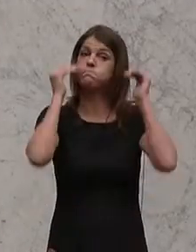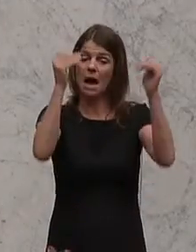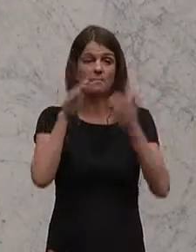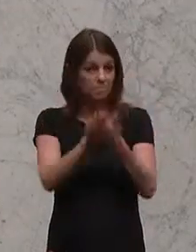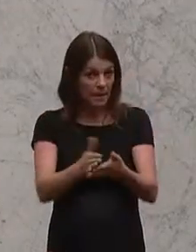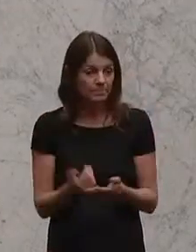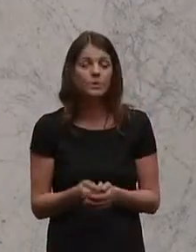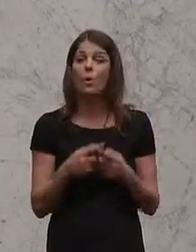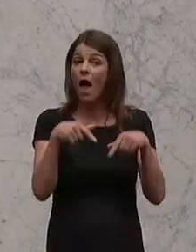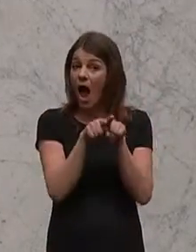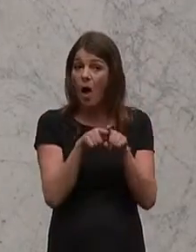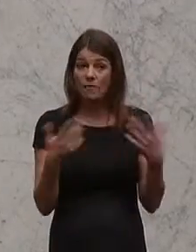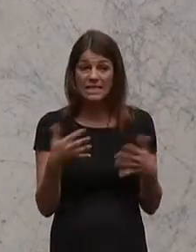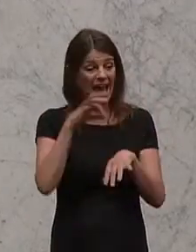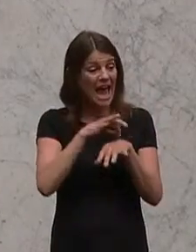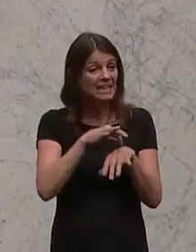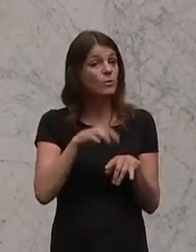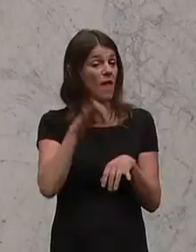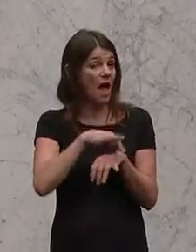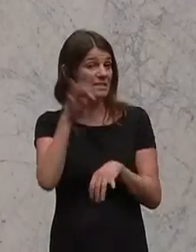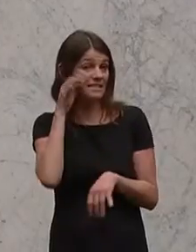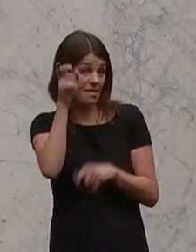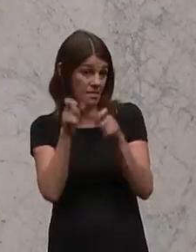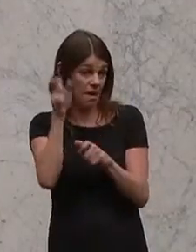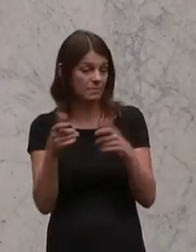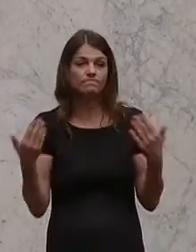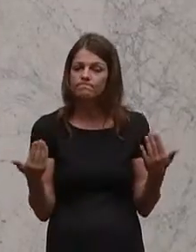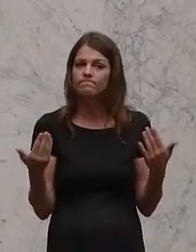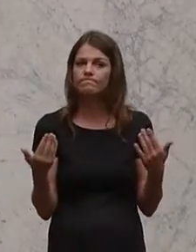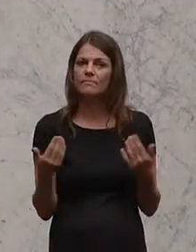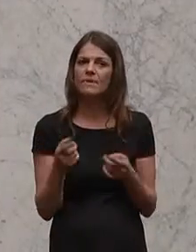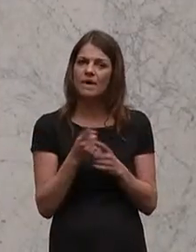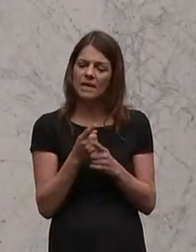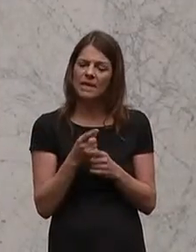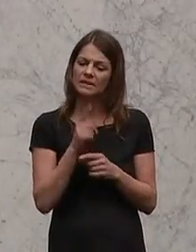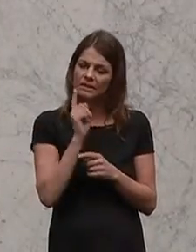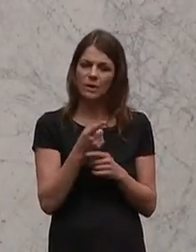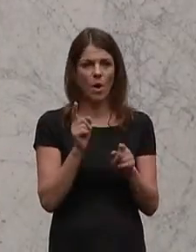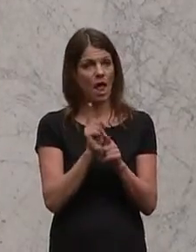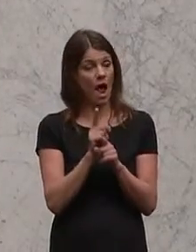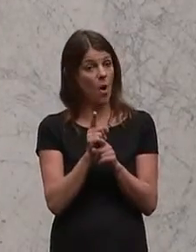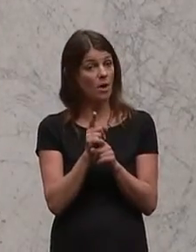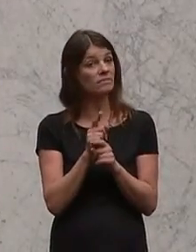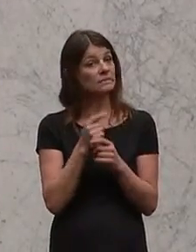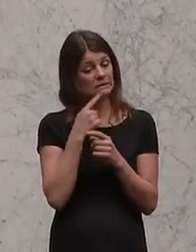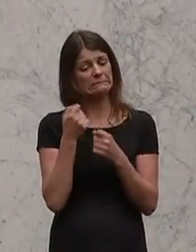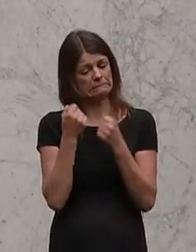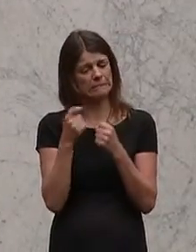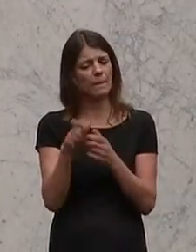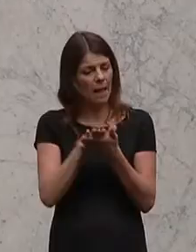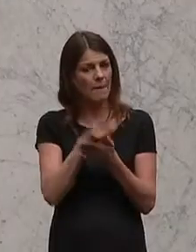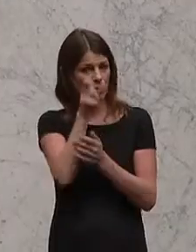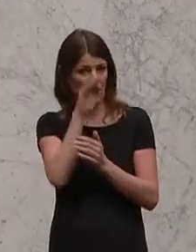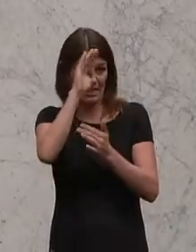und vor allem Ärzte und Ärztinnen eines eigenen persönlichen Vertrauens auch in Zukunft sicherzustellen.